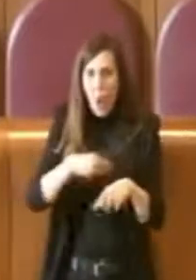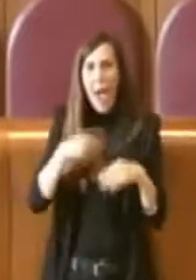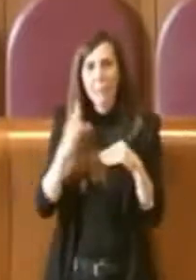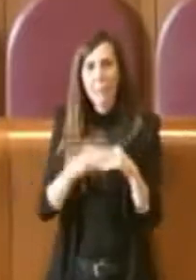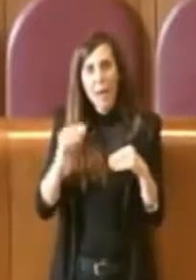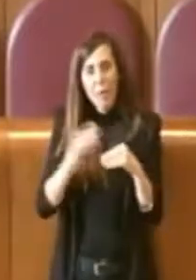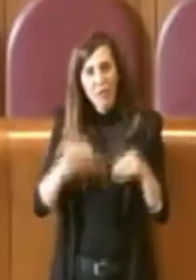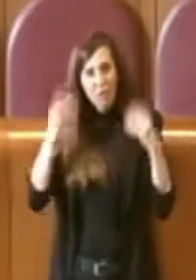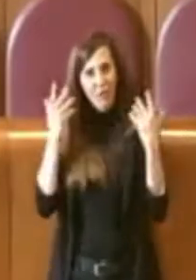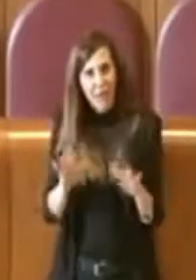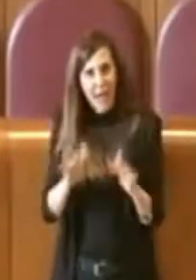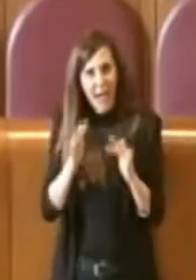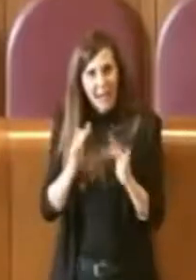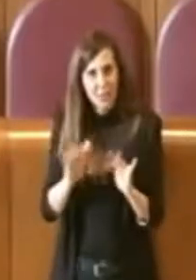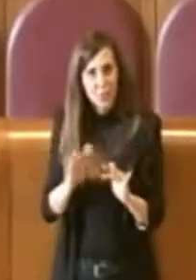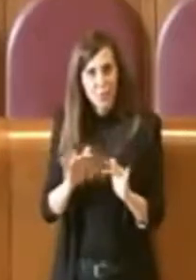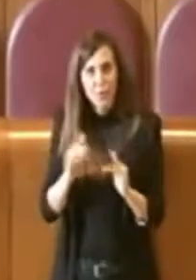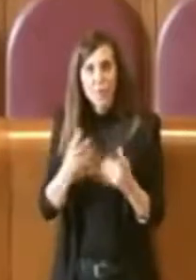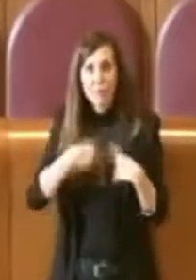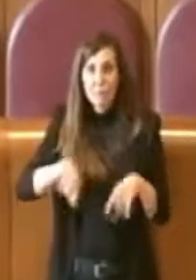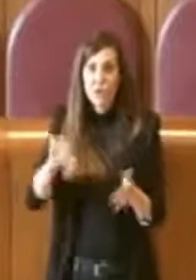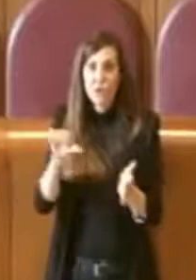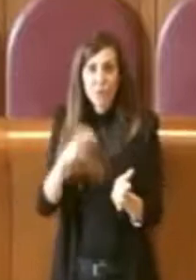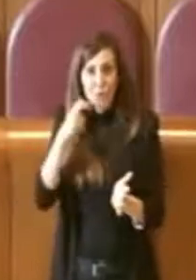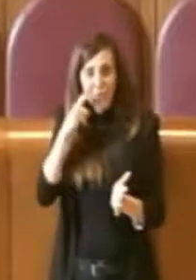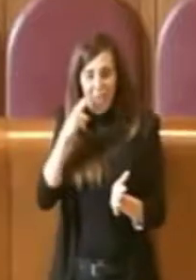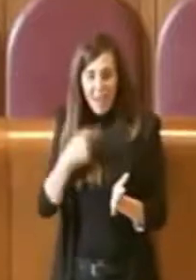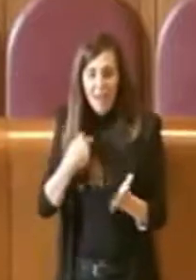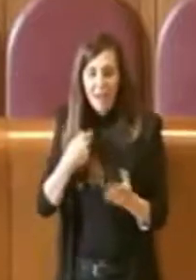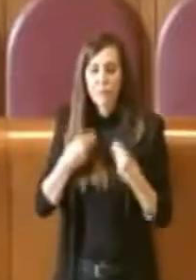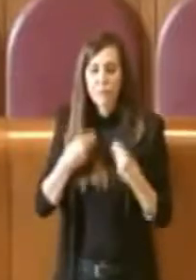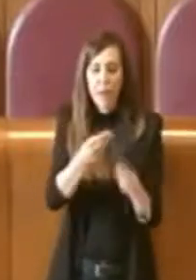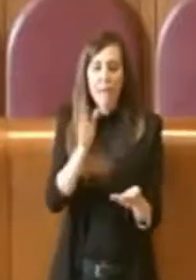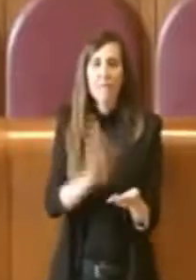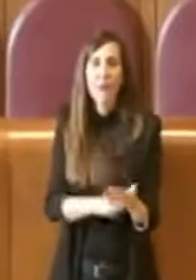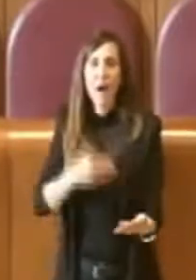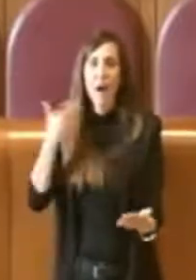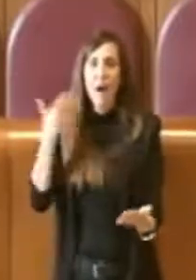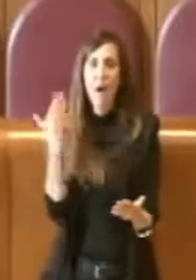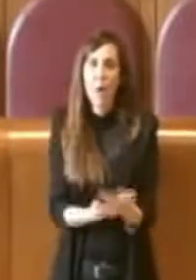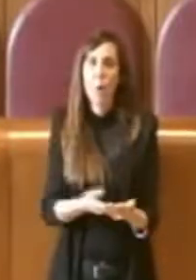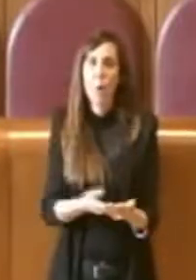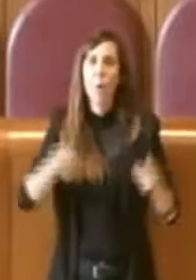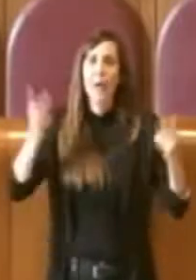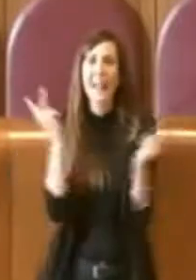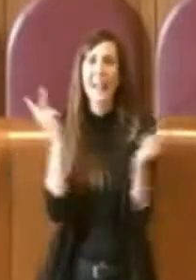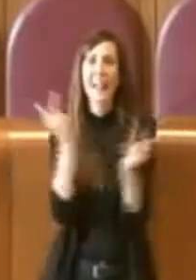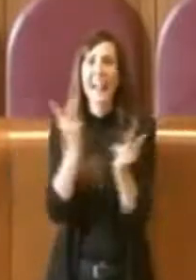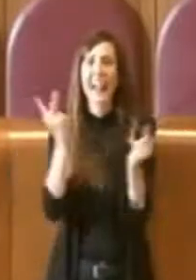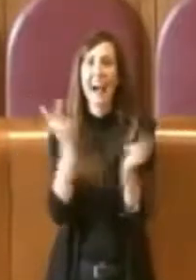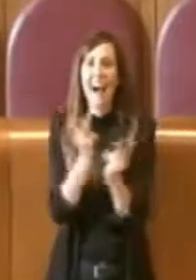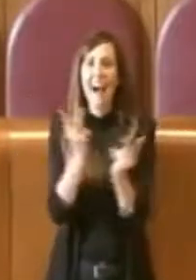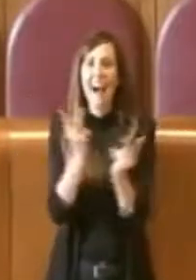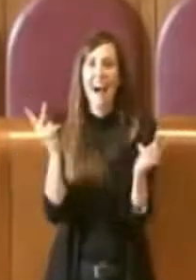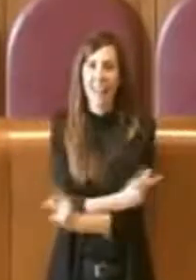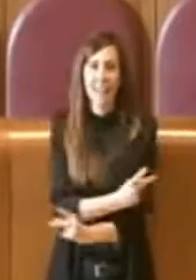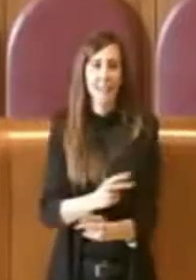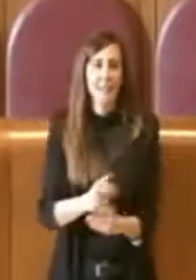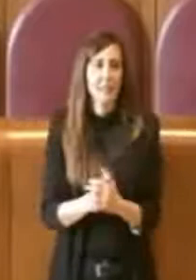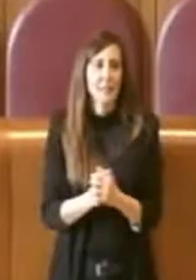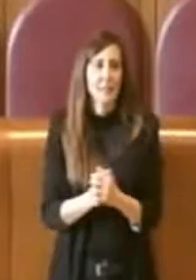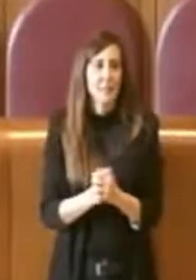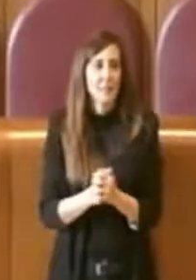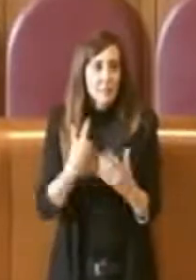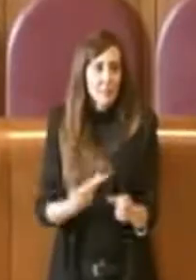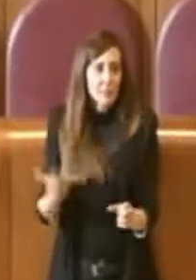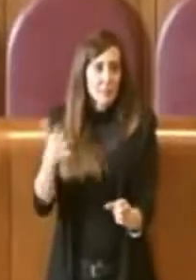fatto, abbiamo dato al centro rilanciare il valore reale, andando